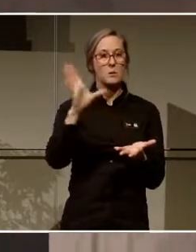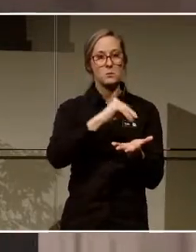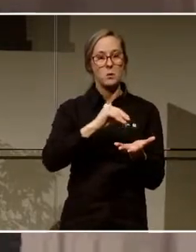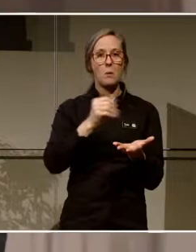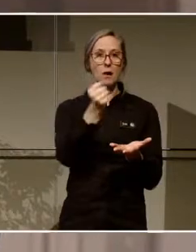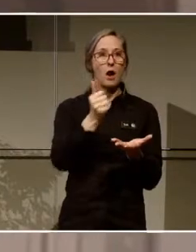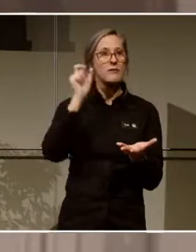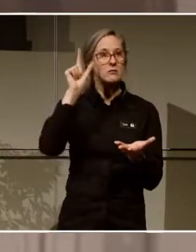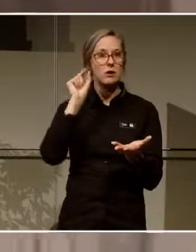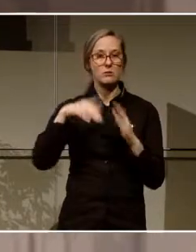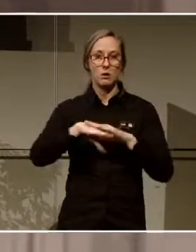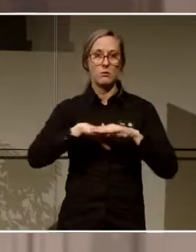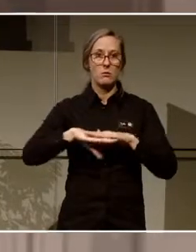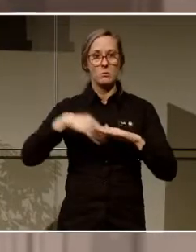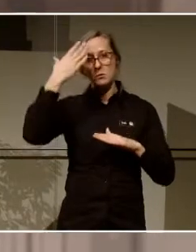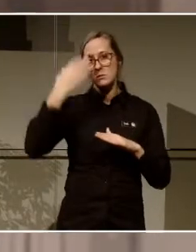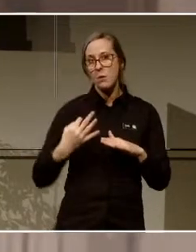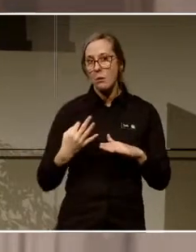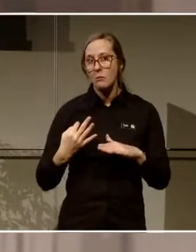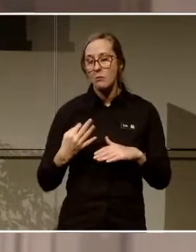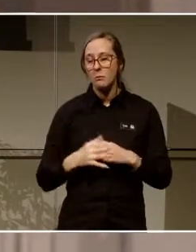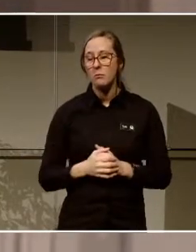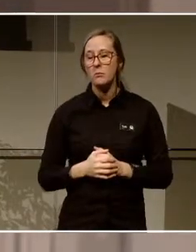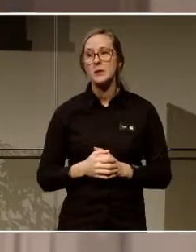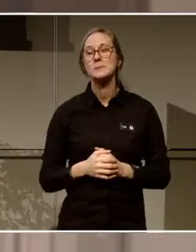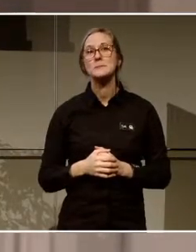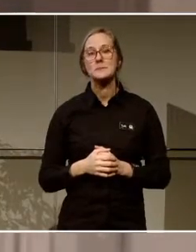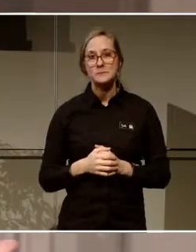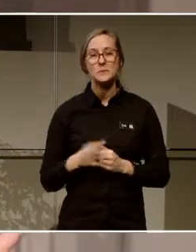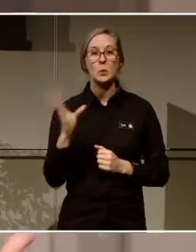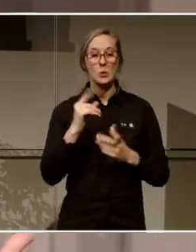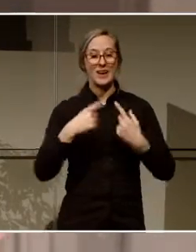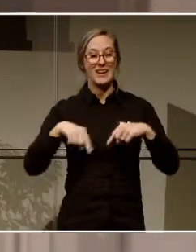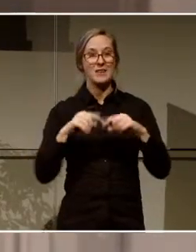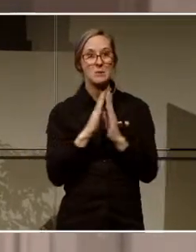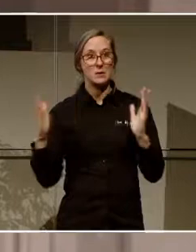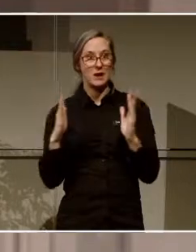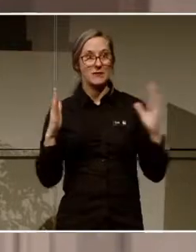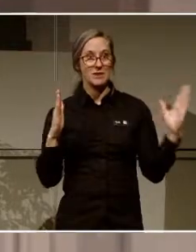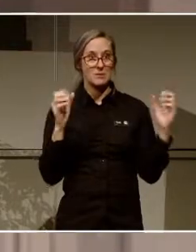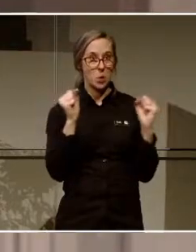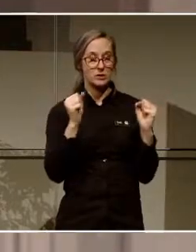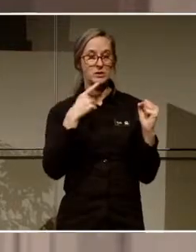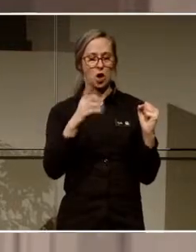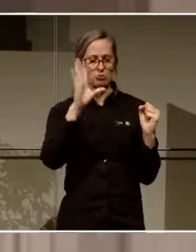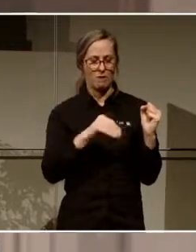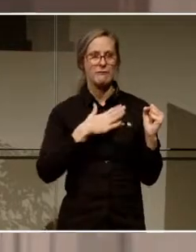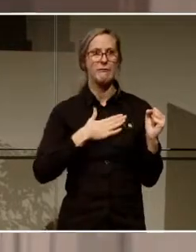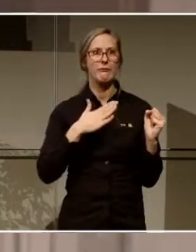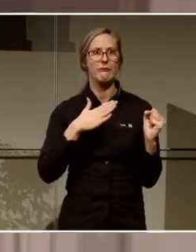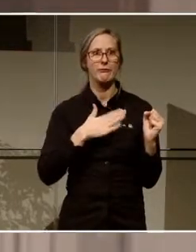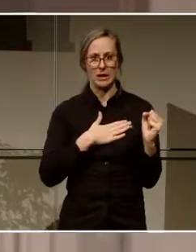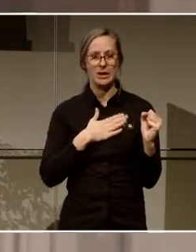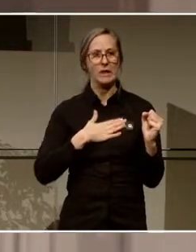bas, en digital kunskap. Och då ville Länsbiblioteket i Västerbotten sa, ja, vi vill göra det här. Vi vill liksom